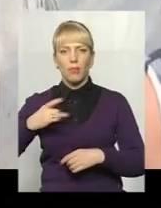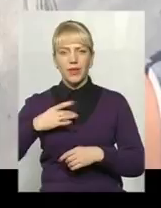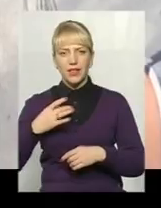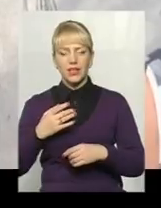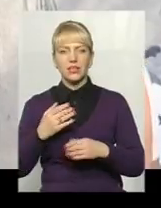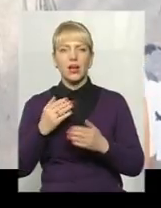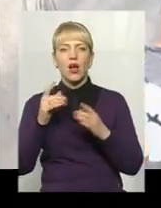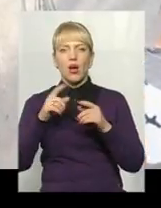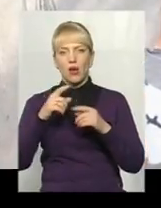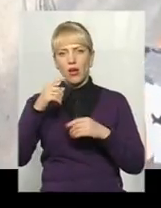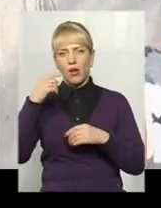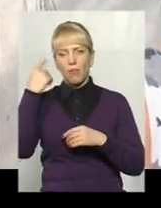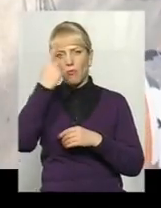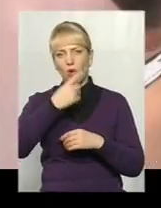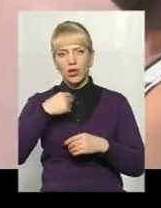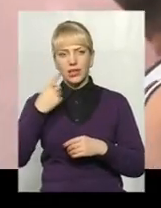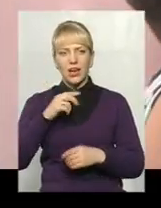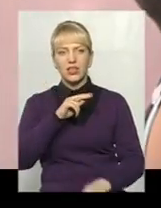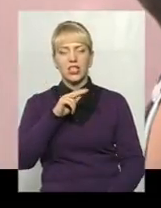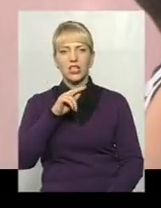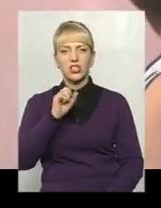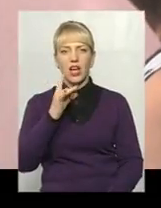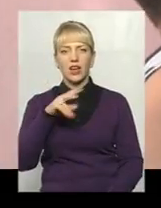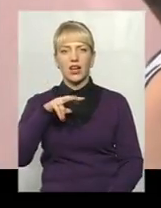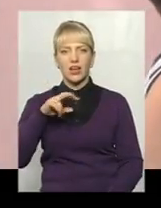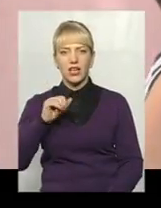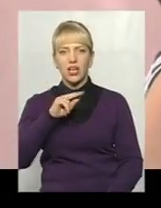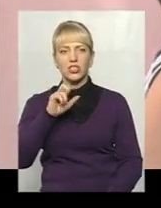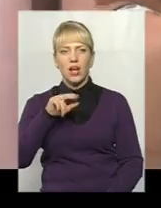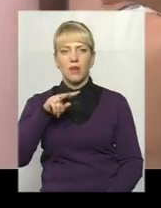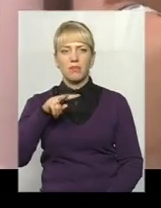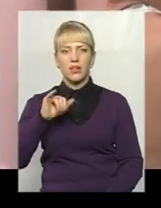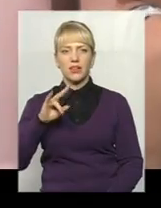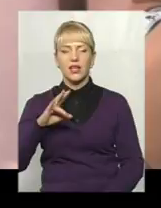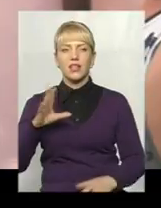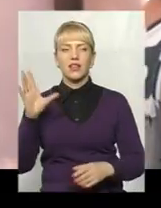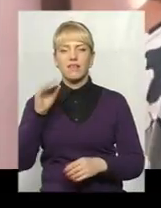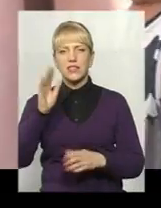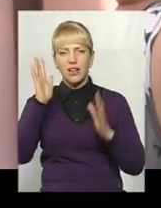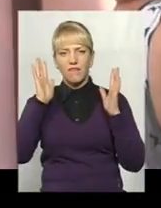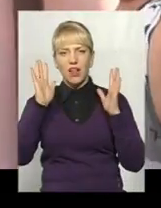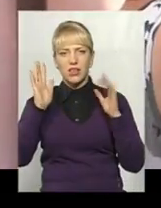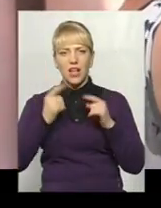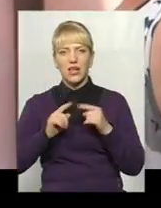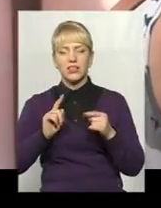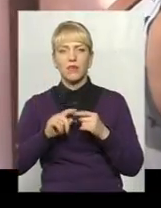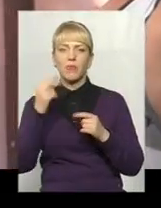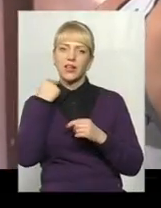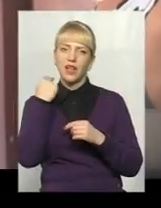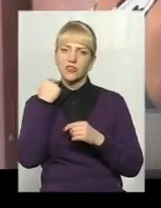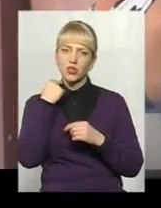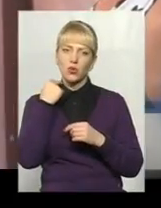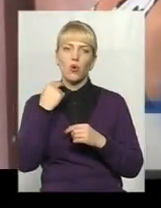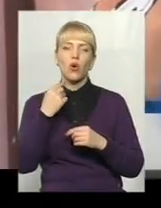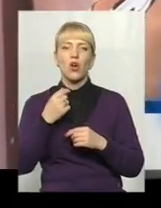кіноактора та режисера Чарлі Чапліна. Для всіх фанатів британського гумору. Коли вчився малювати, я одразу втік з художньої